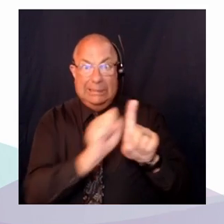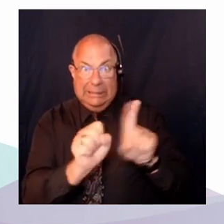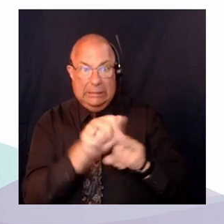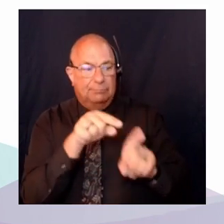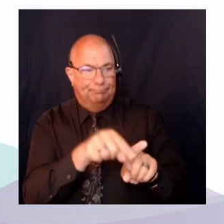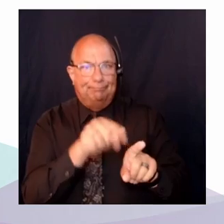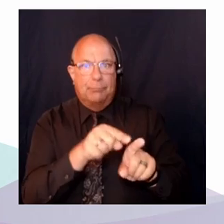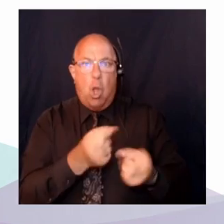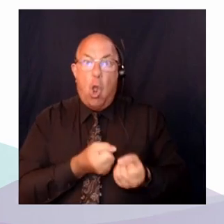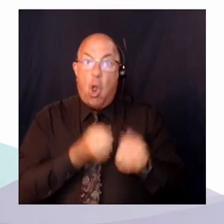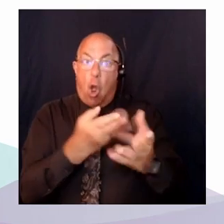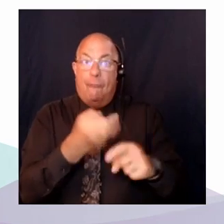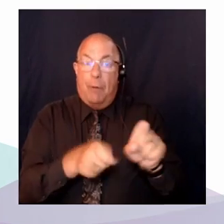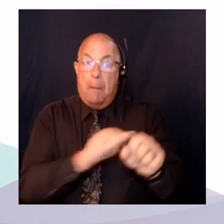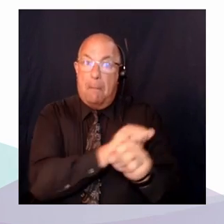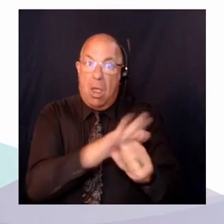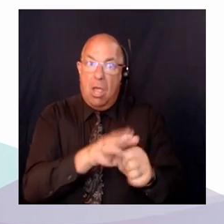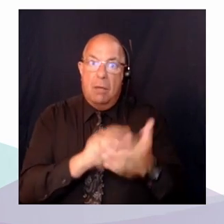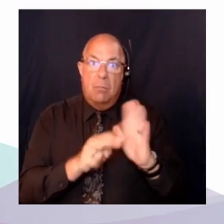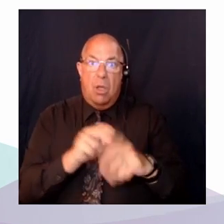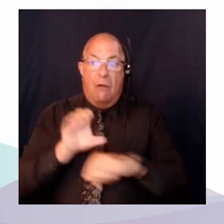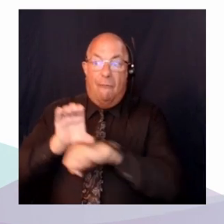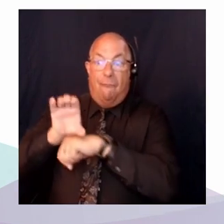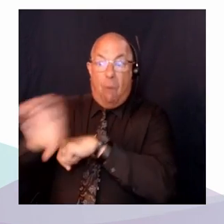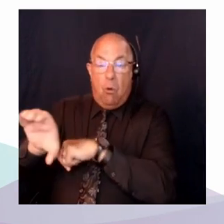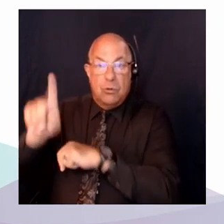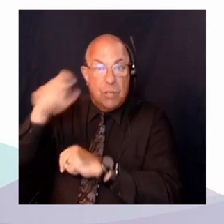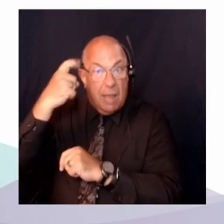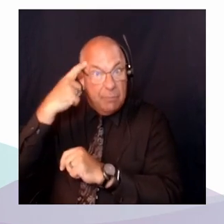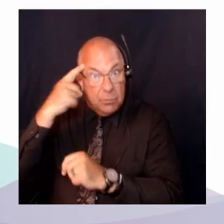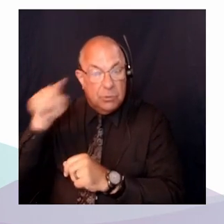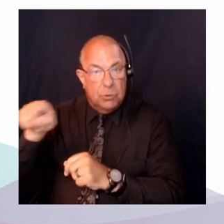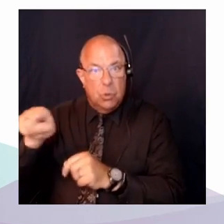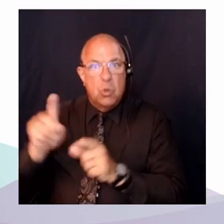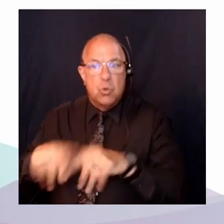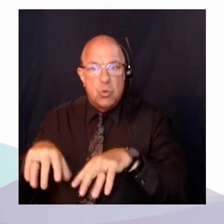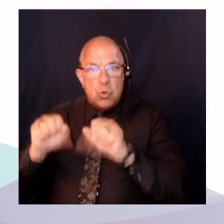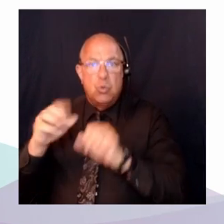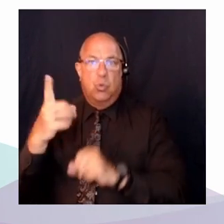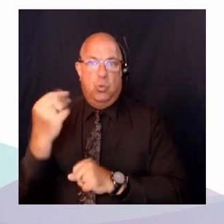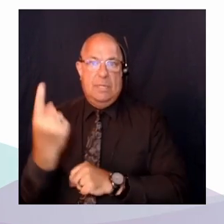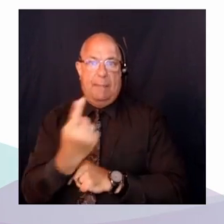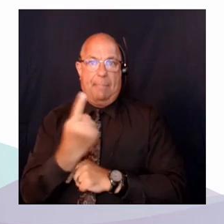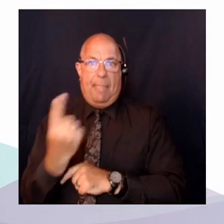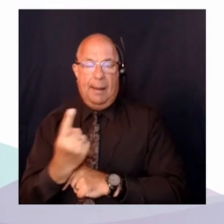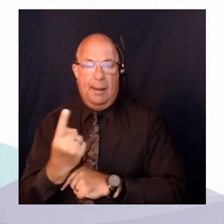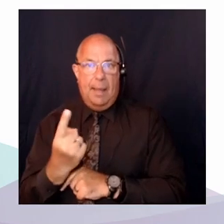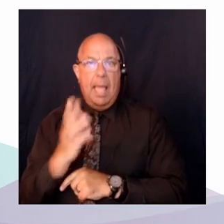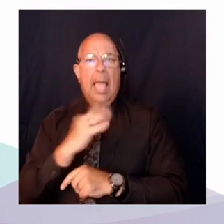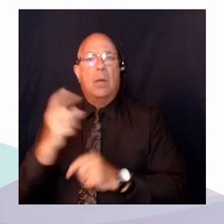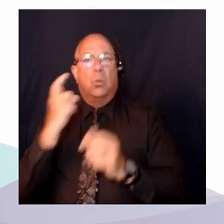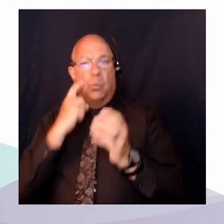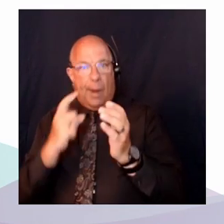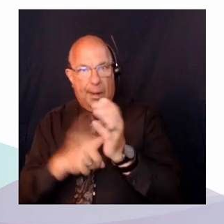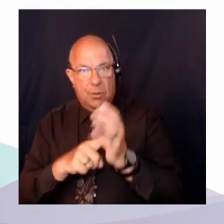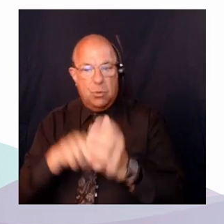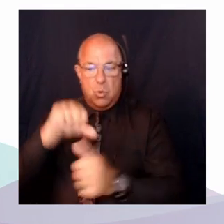à agir dans le domaine de la reconnaissance des droits économiques et sociaux?